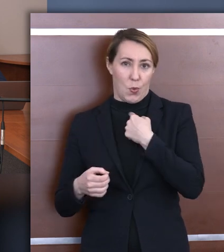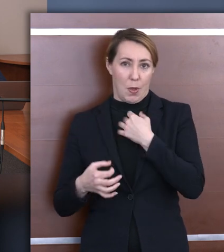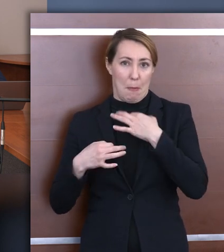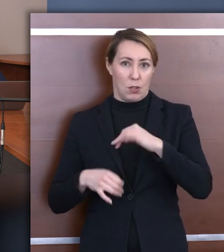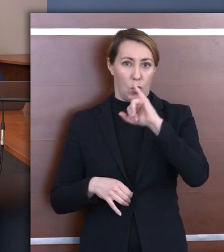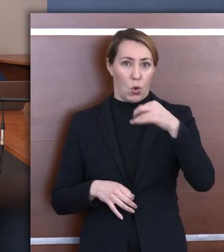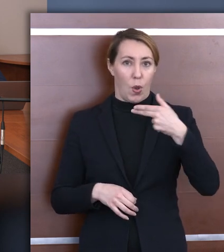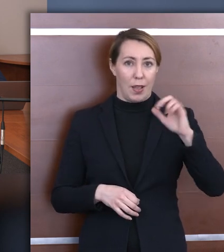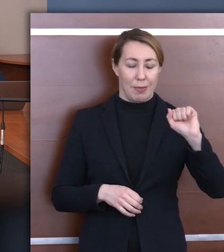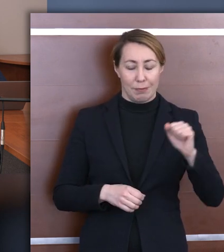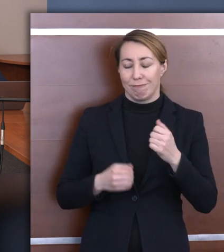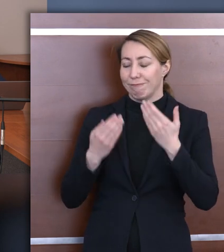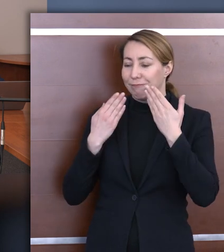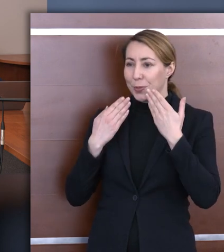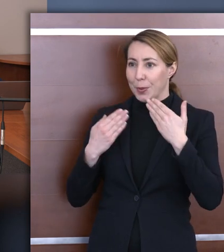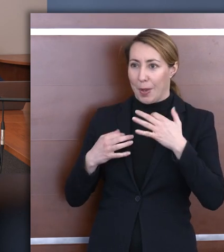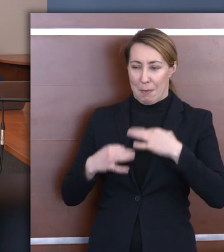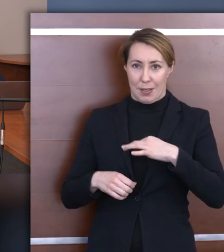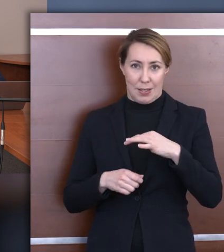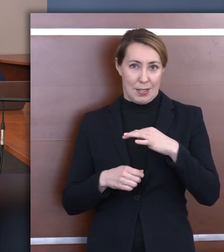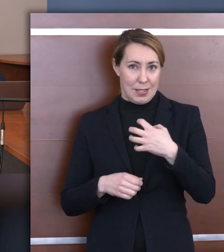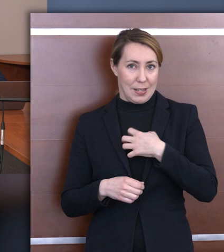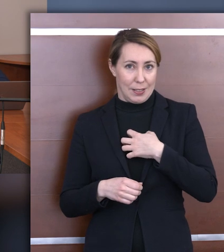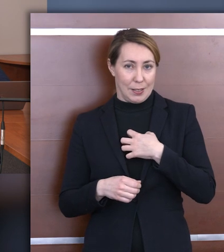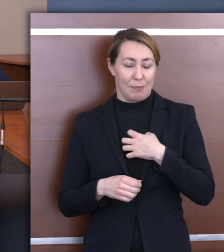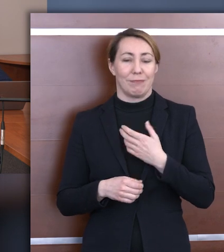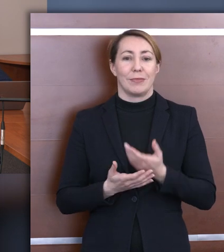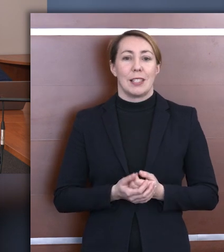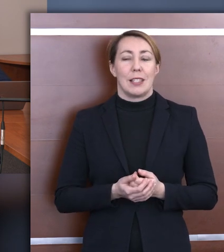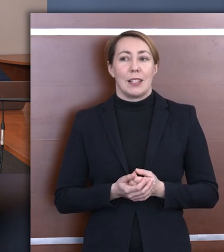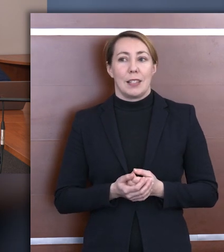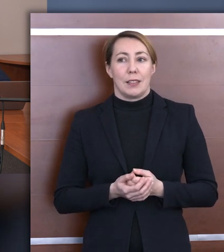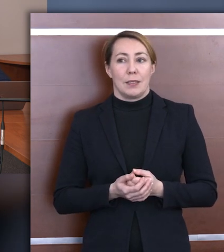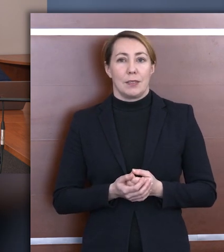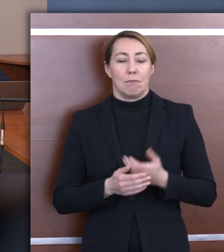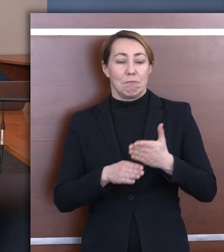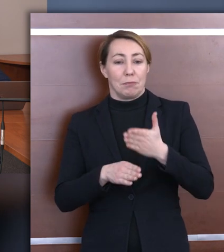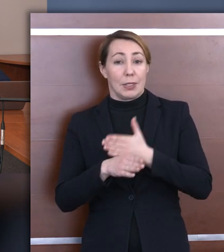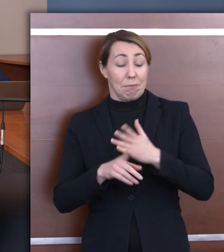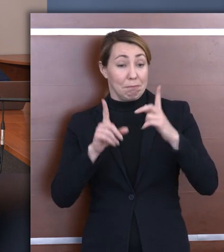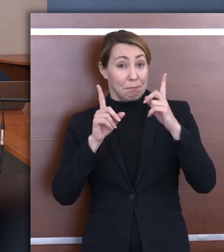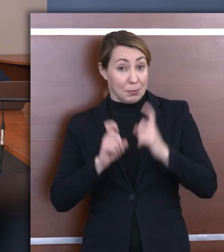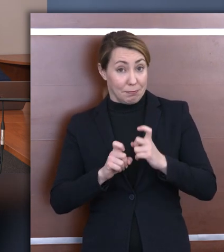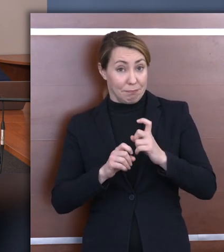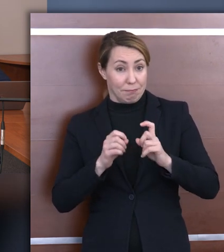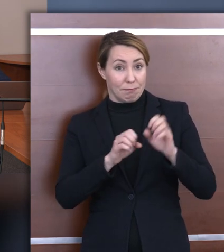Dziękuję Panie Dyrektorze. Szanowni Państwo, nim rozpocznę prezentację